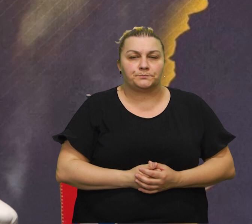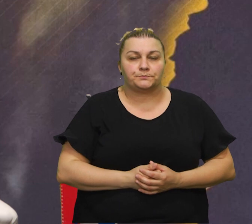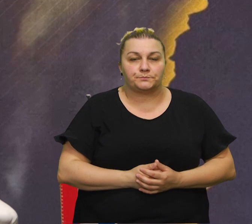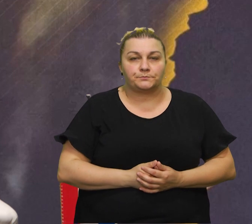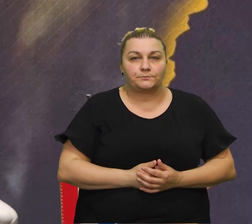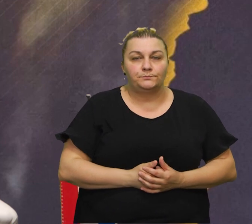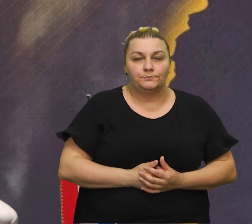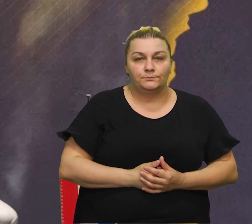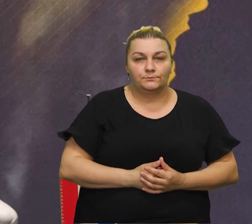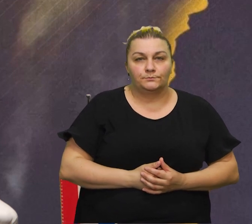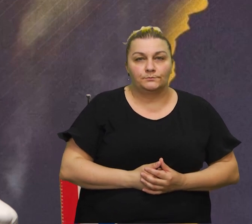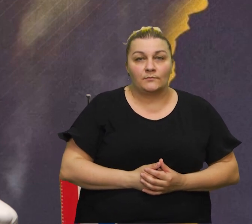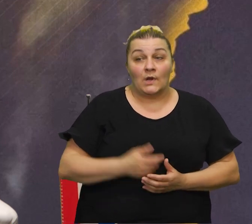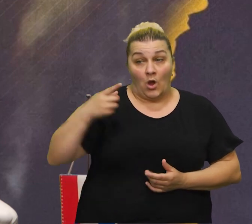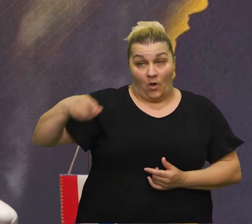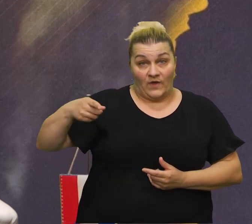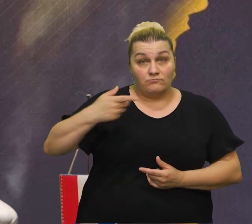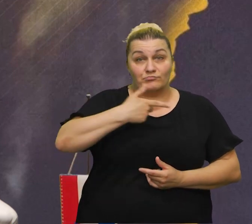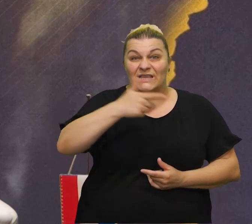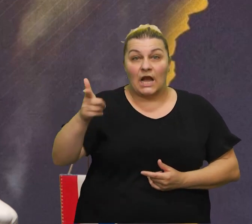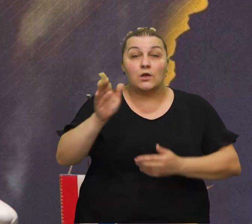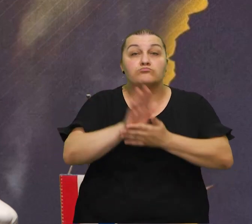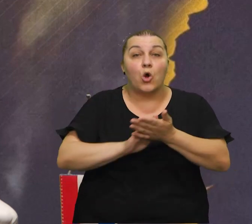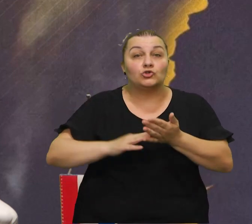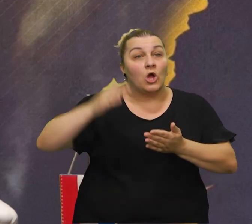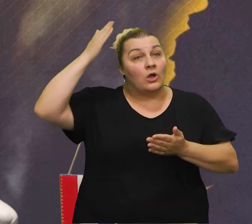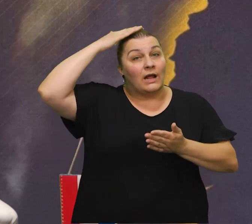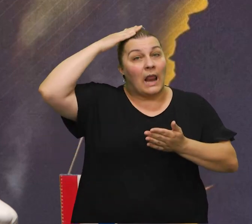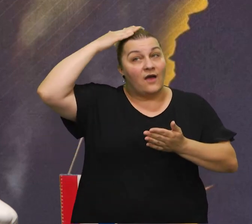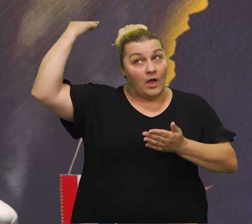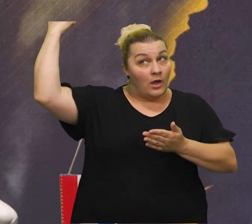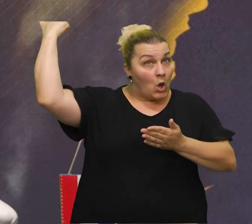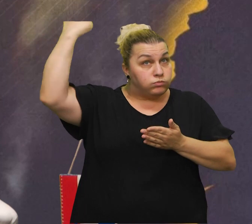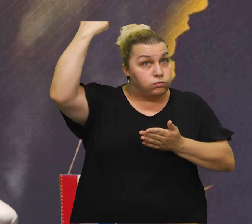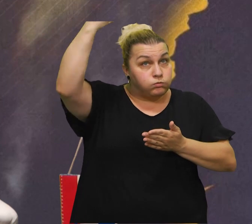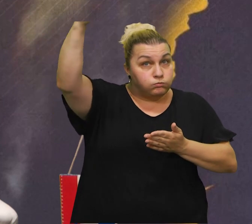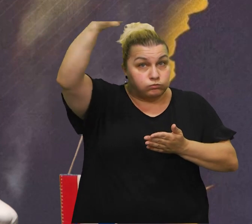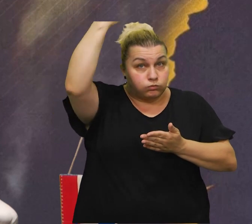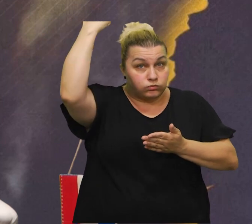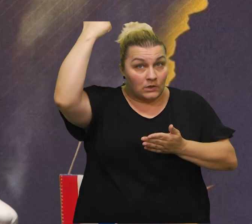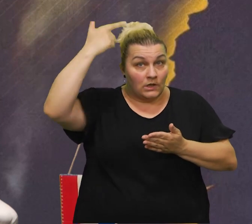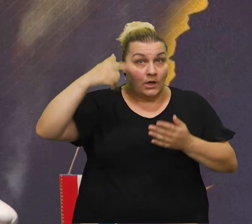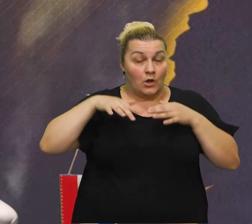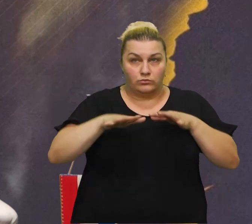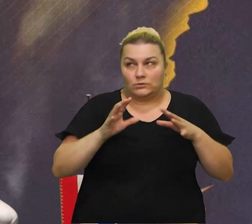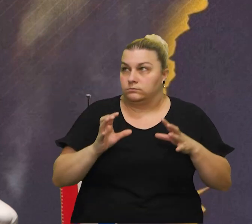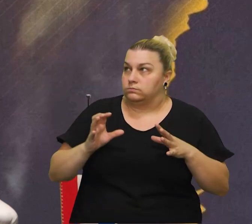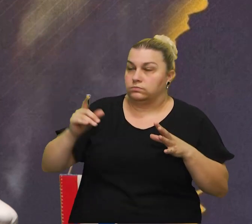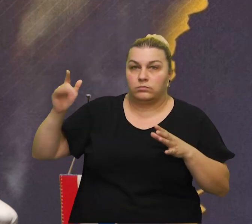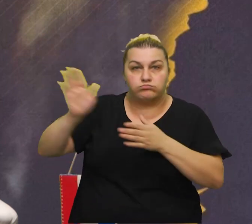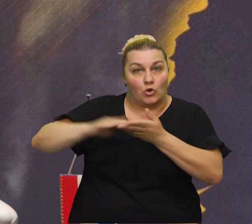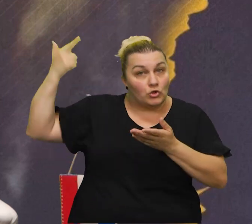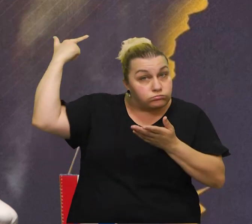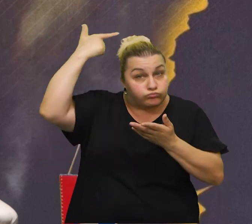u jednom momentu iz tog metraljeza se je počelo pucati iznad glava prosvjednika. To je bilo, mi smo ono,